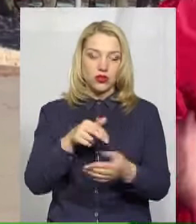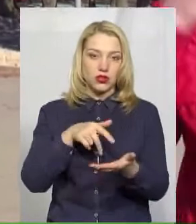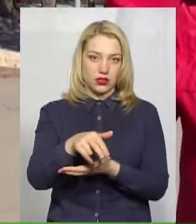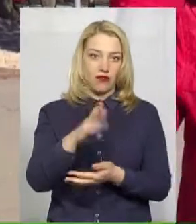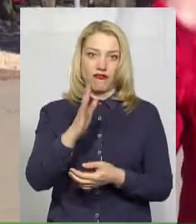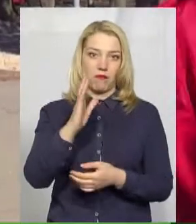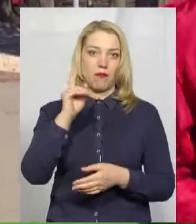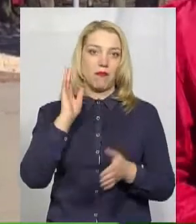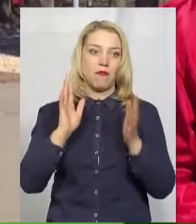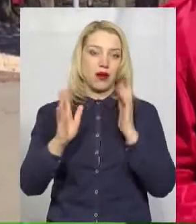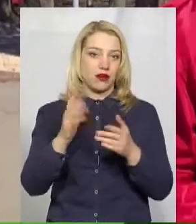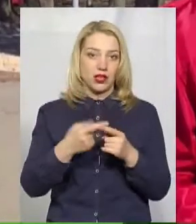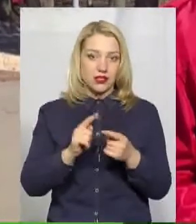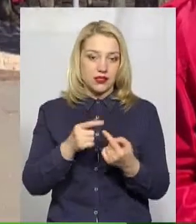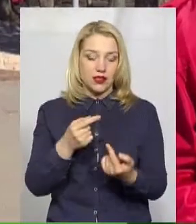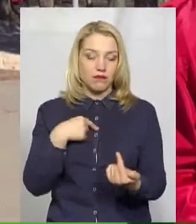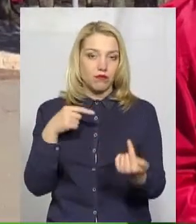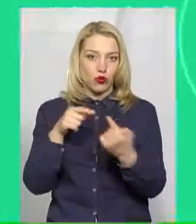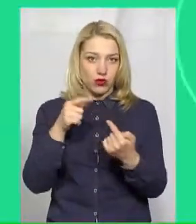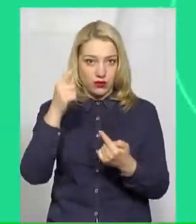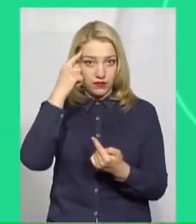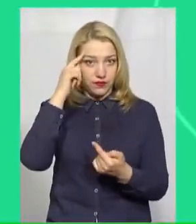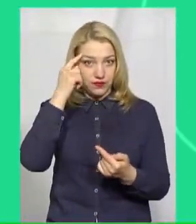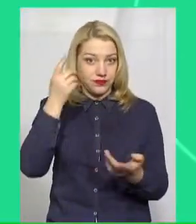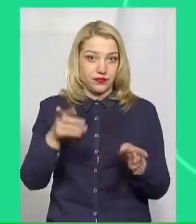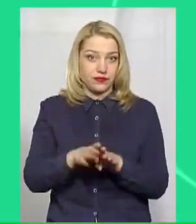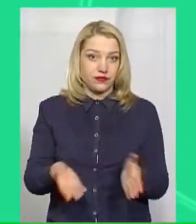будь-яким здоровому глузду, не тільки закону.